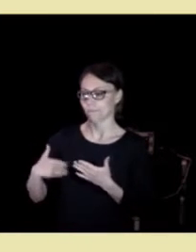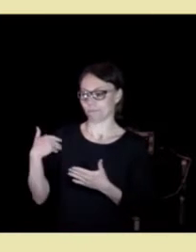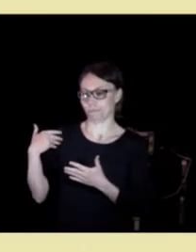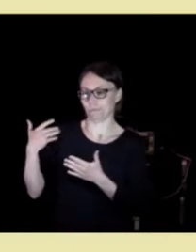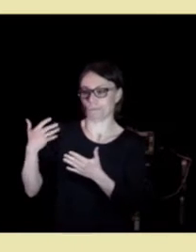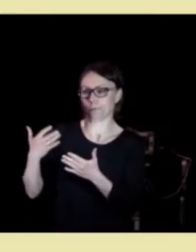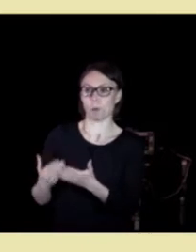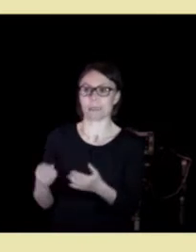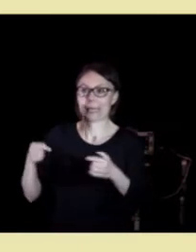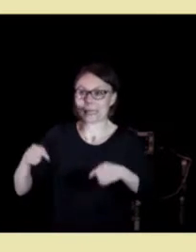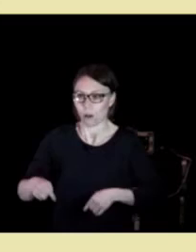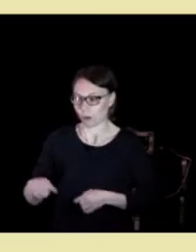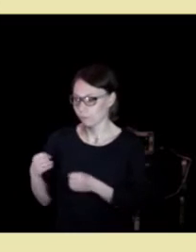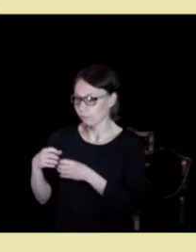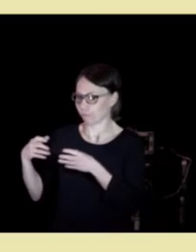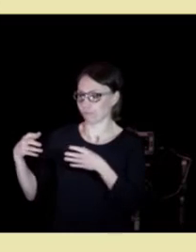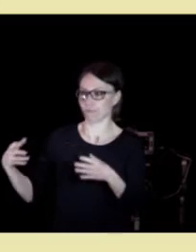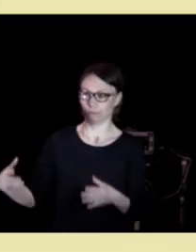frem til i dag.